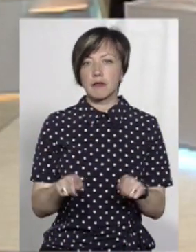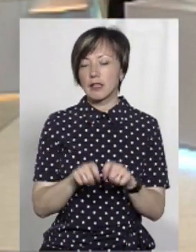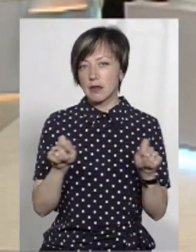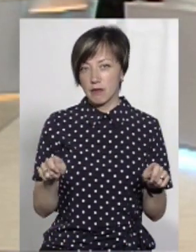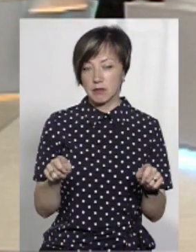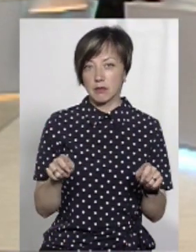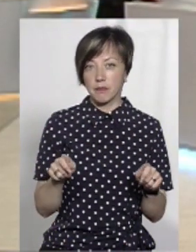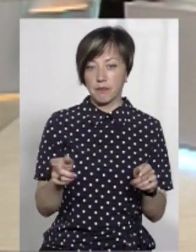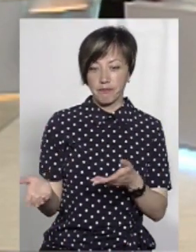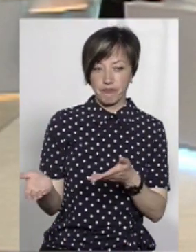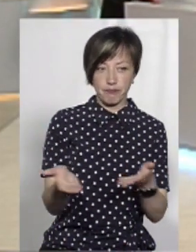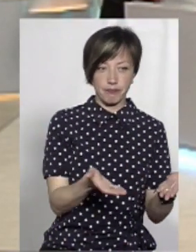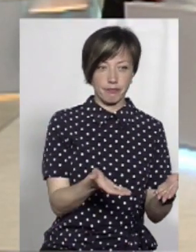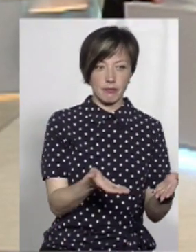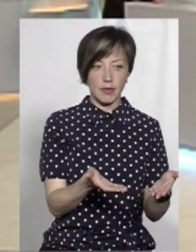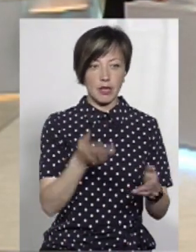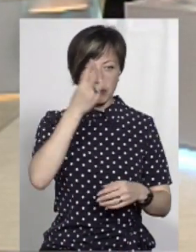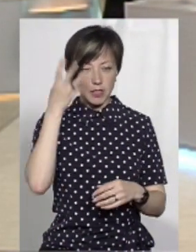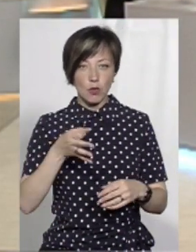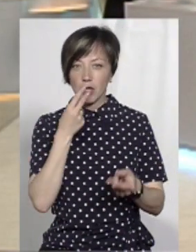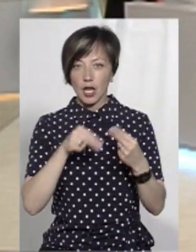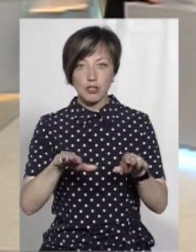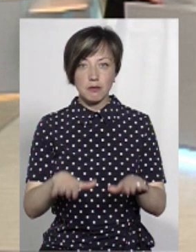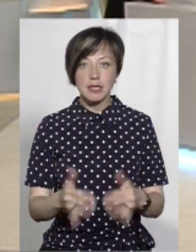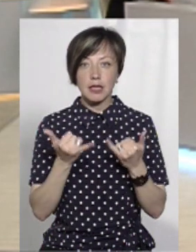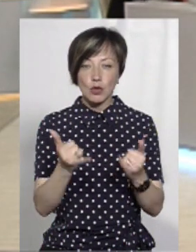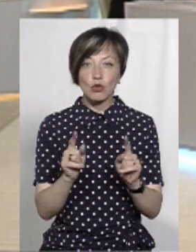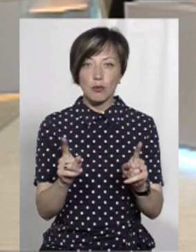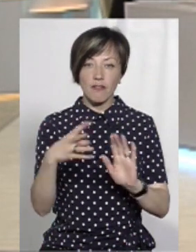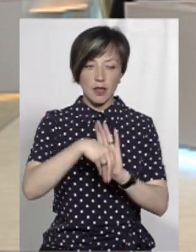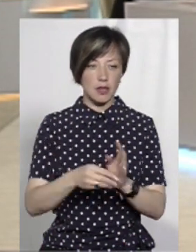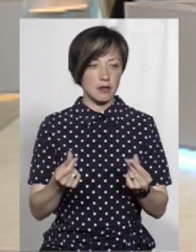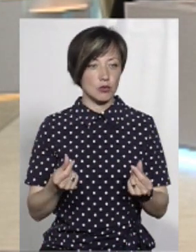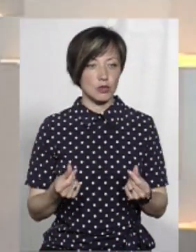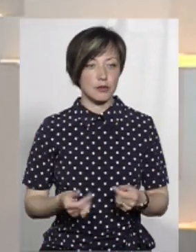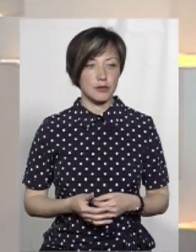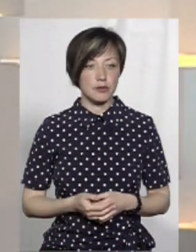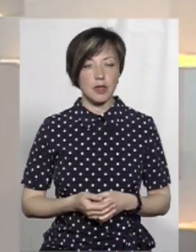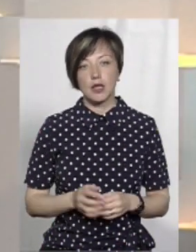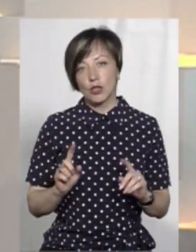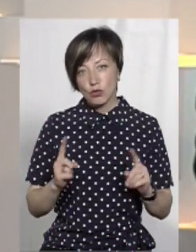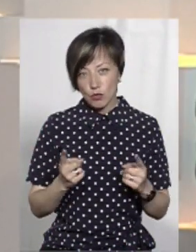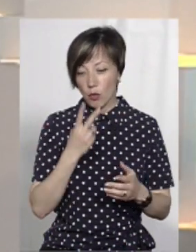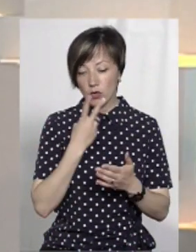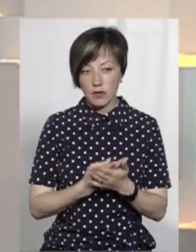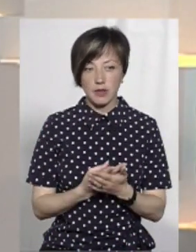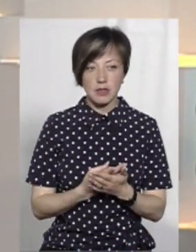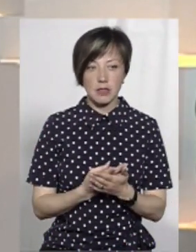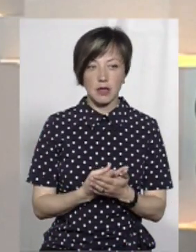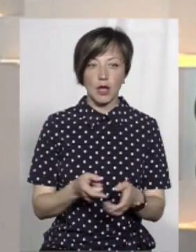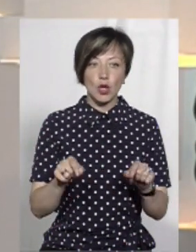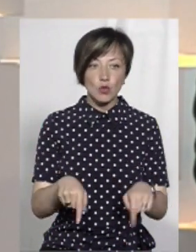відкриваємо і кажуть, шановні, сьогодні Хмельницька область – це найкраще місце для того, щоб ви вкладали інвестиції. Чому? Ну подивіться,